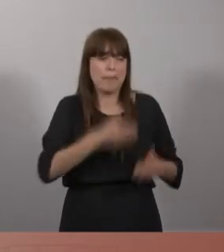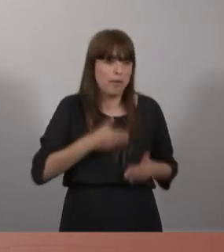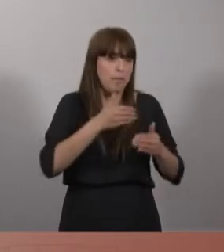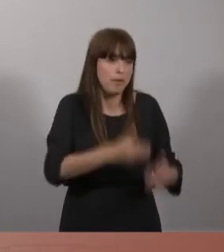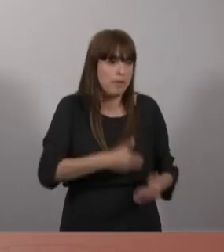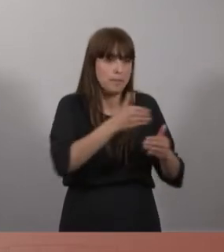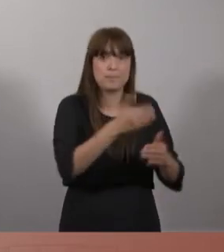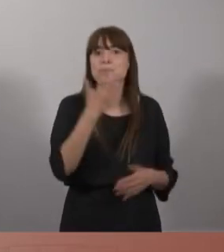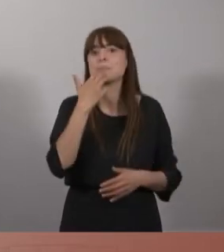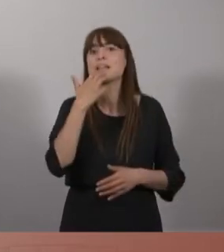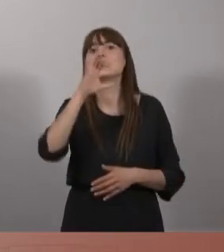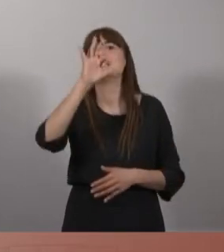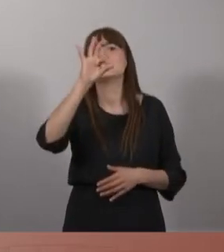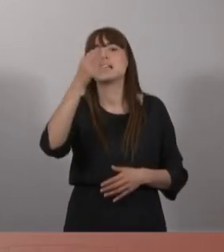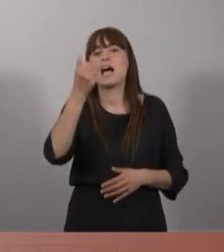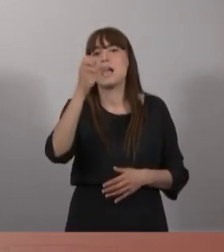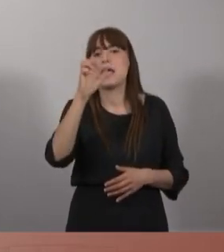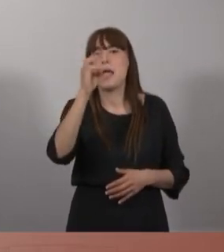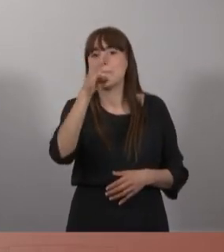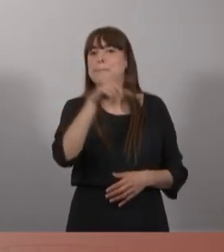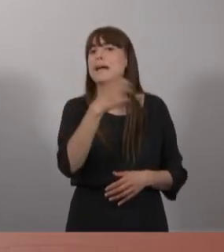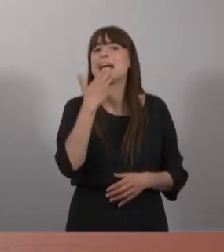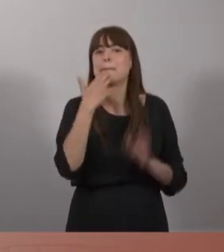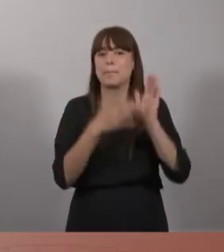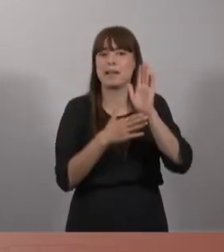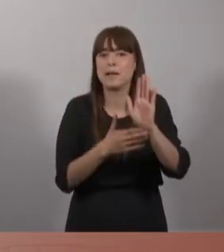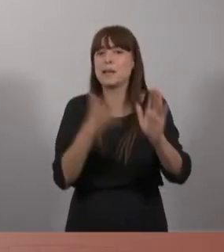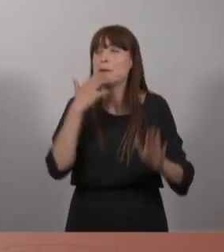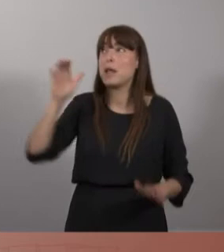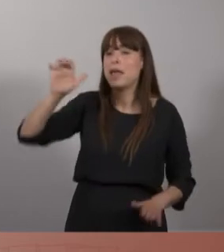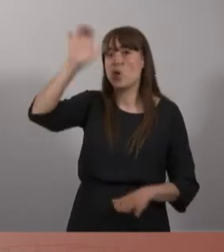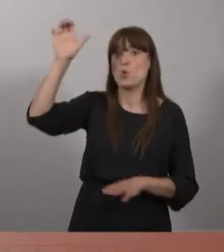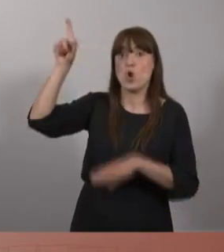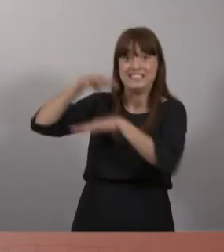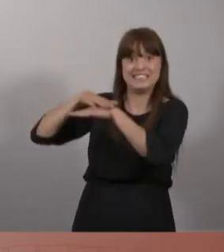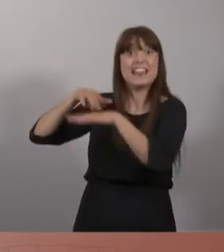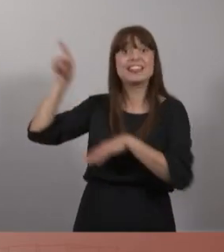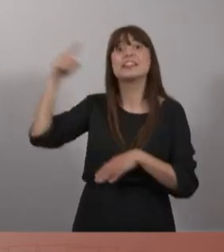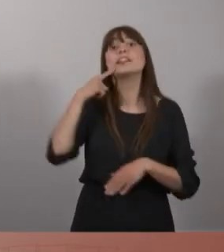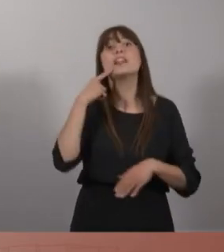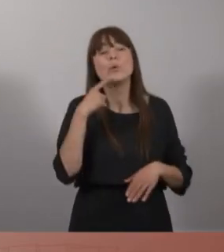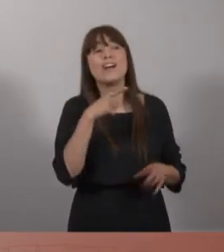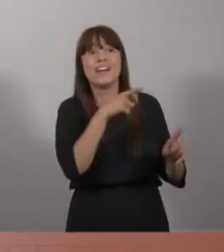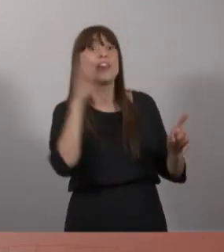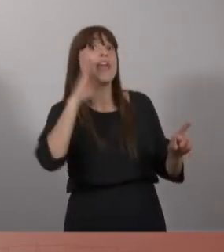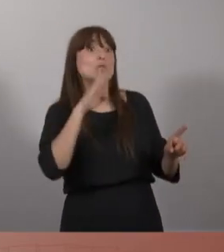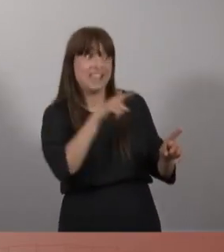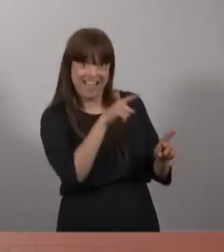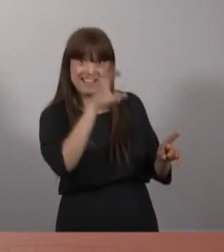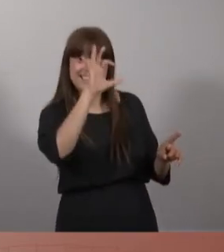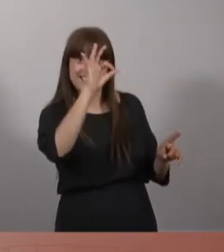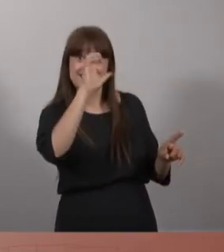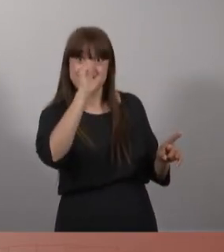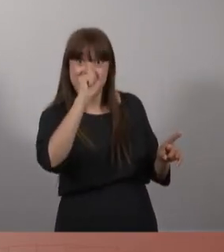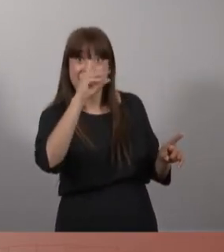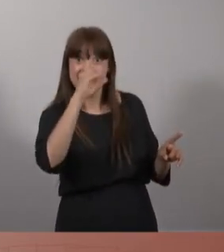trobem amb la Sareb. El millor exemple. L'Eurostat acaba de dir que el deute de la Sareb puja fins a 34